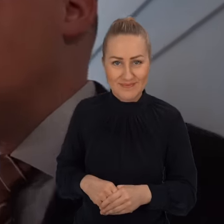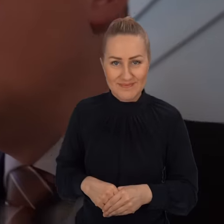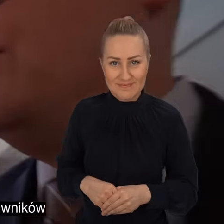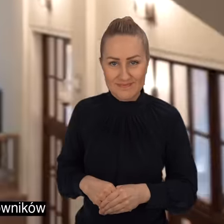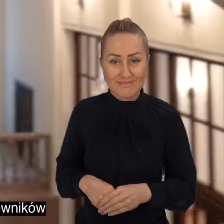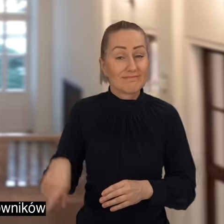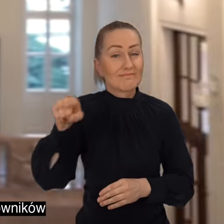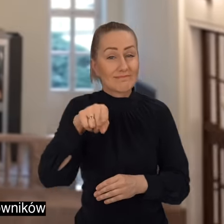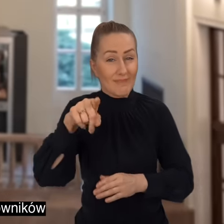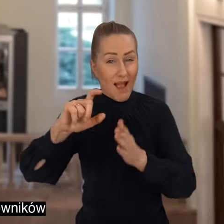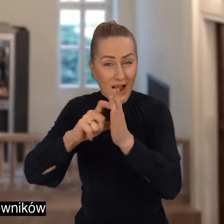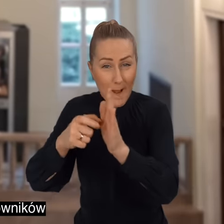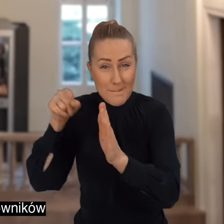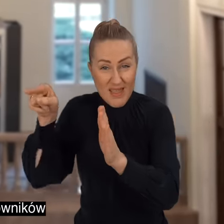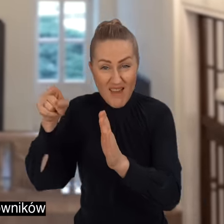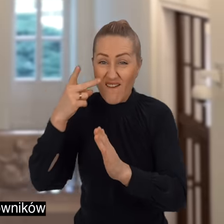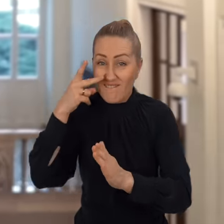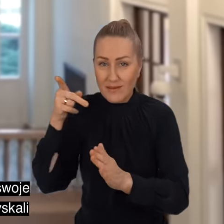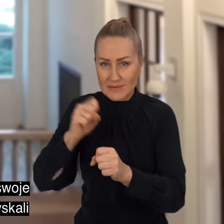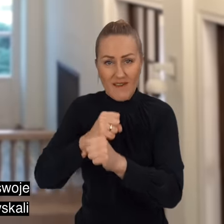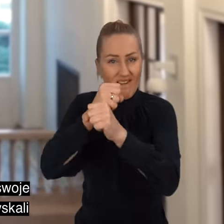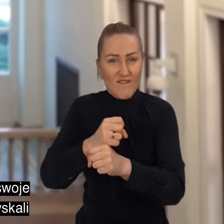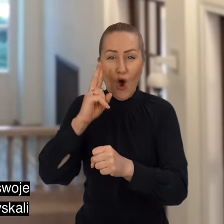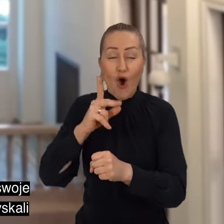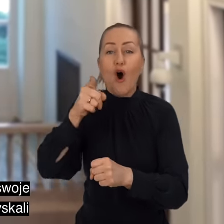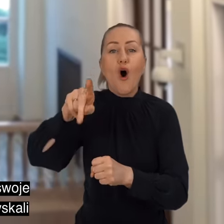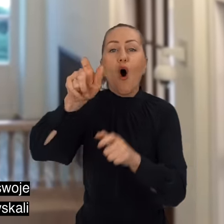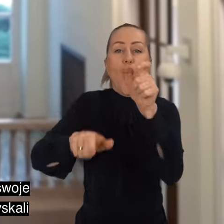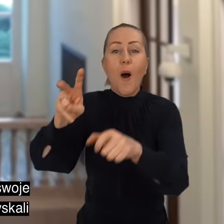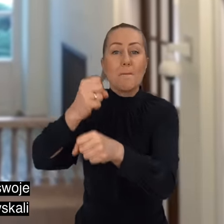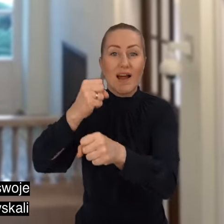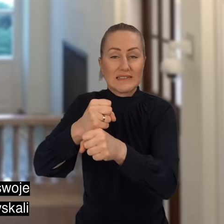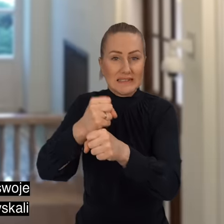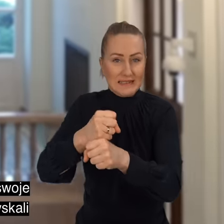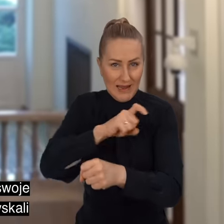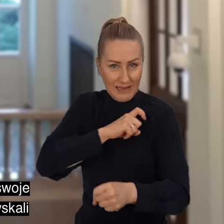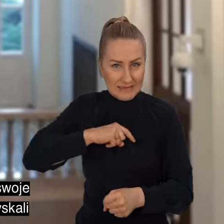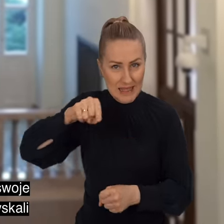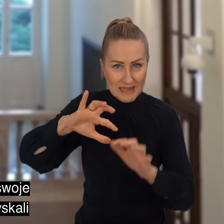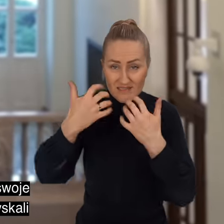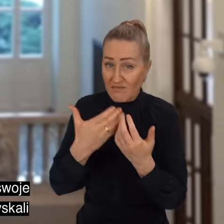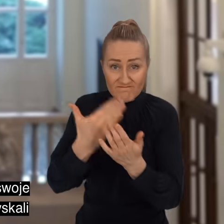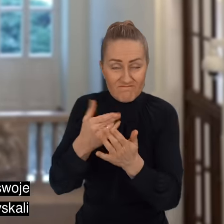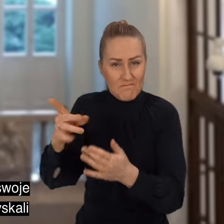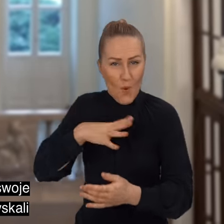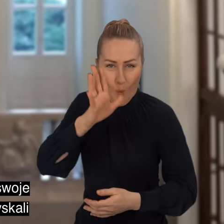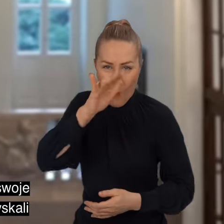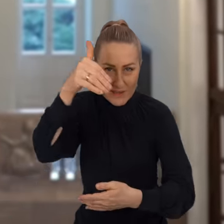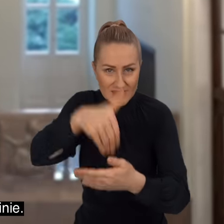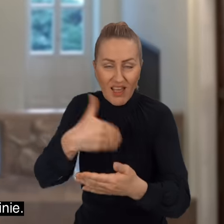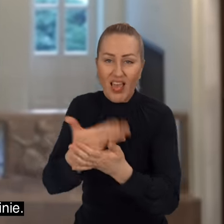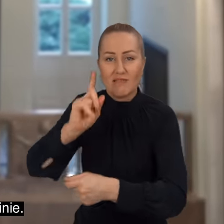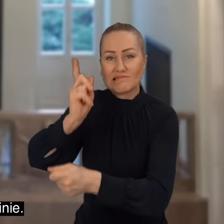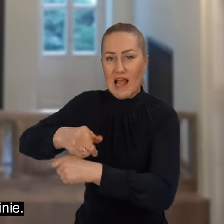W tych kabinach więzimy pracowników Kancelarii Sejmu, którzy za swoje niegrzeczne zachowanie